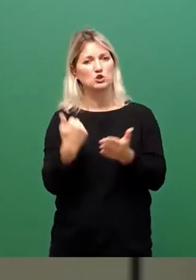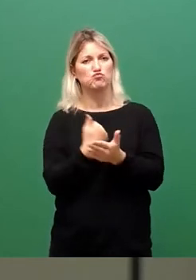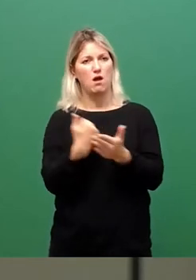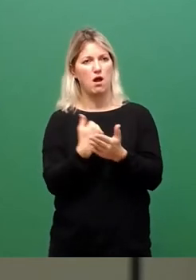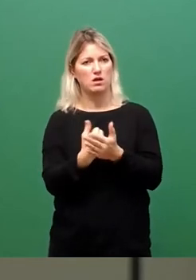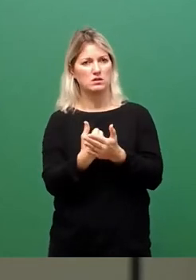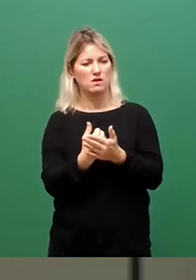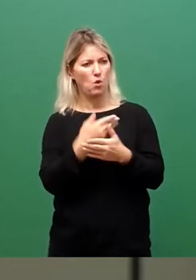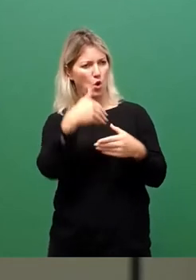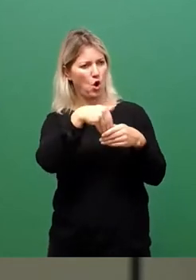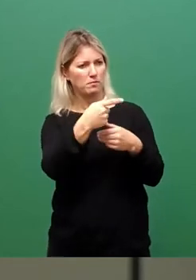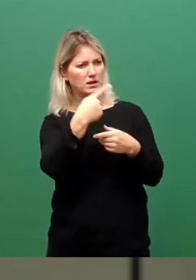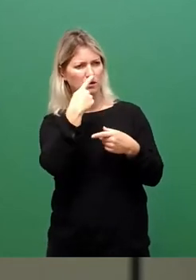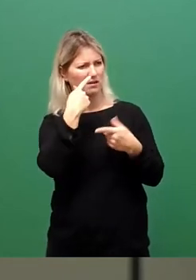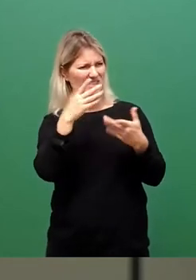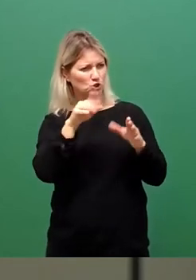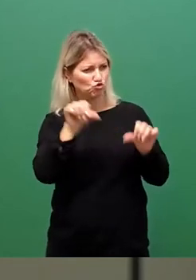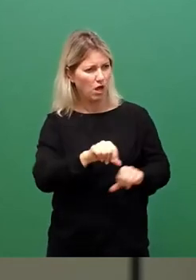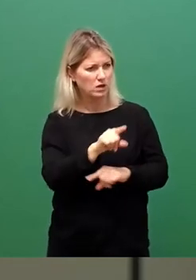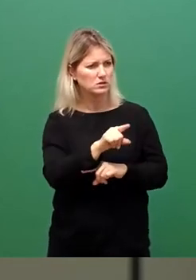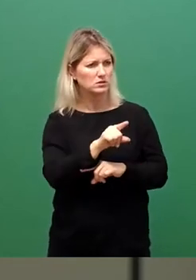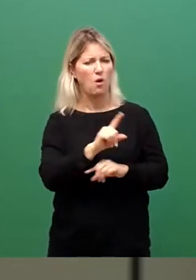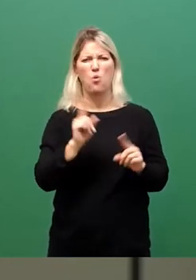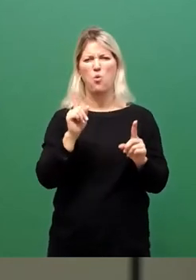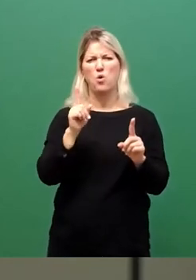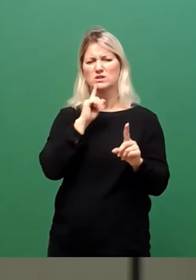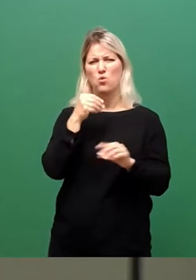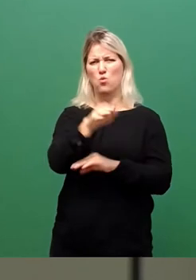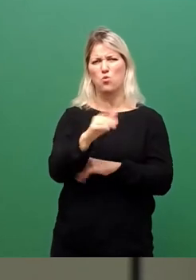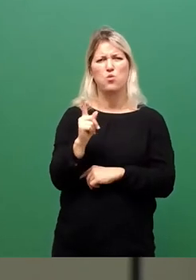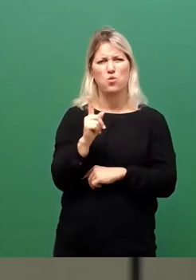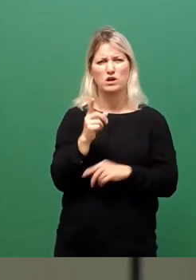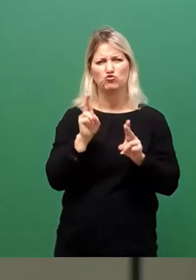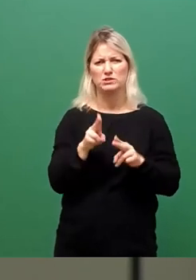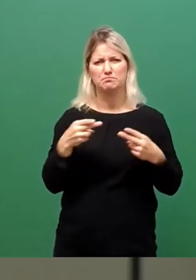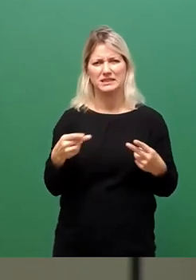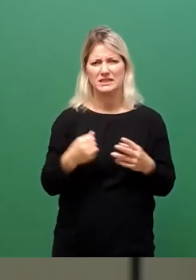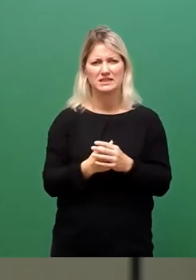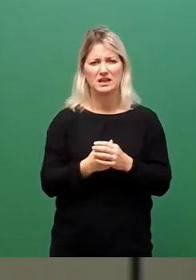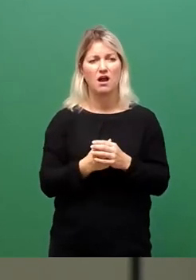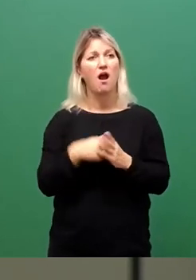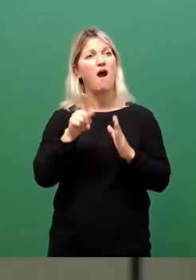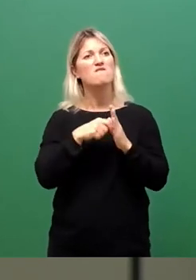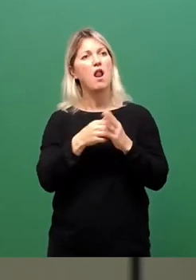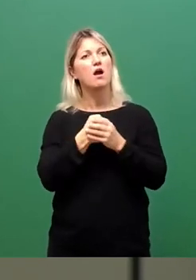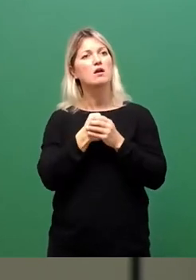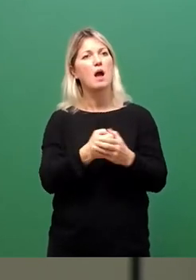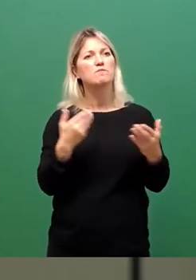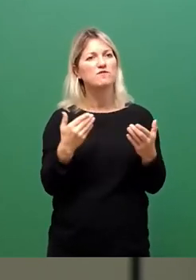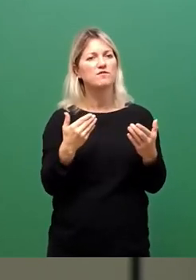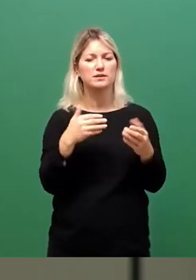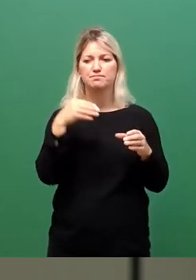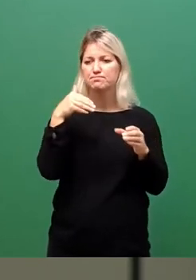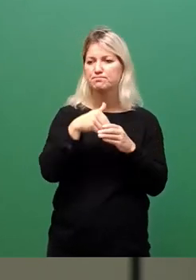so ein bisschen mitschwingt. Das möchte ich doch zurückweisen und das ist nicht richtig. Wahlkampf ist nicht irgendwie etwas, was etwas